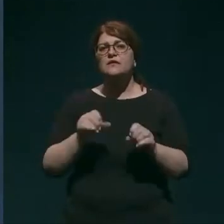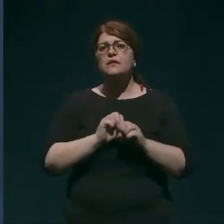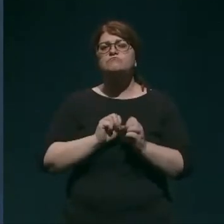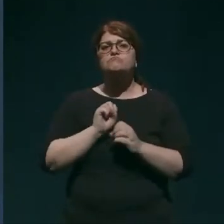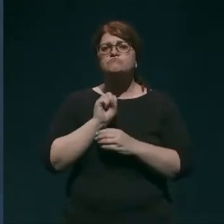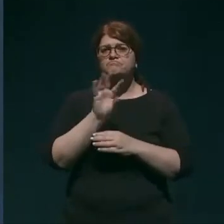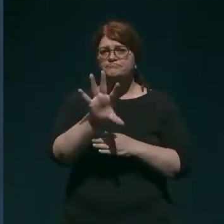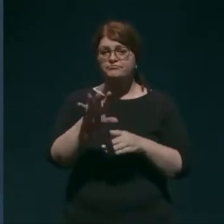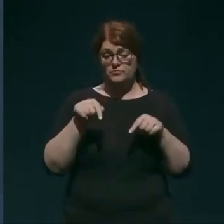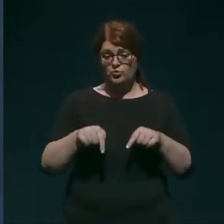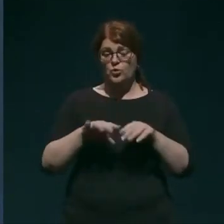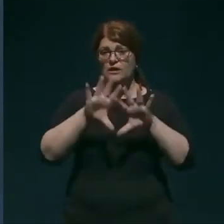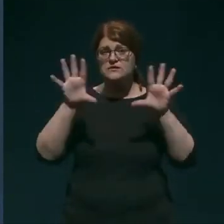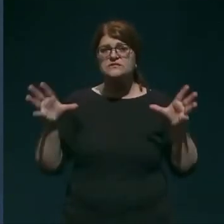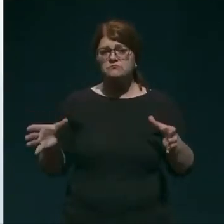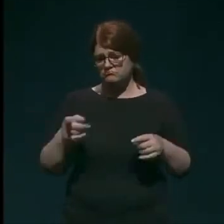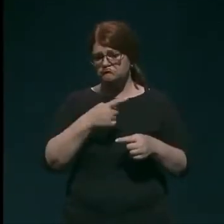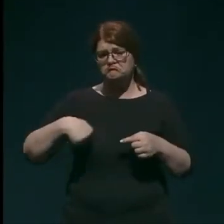smo jo tukajle skupaj